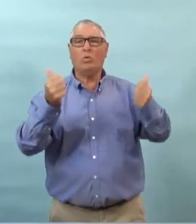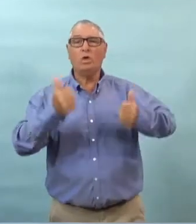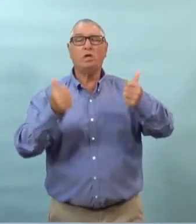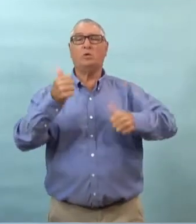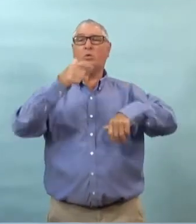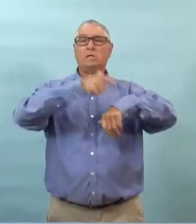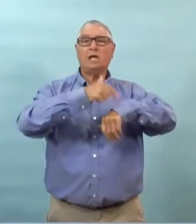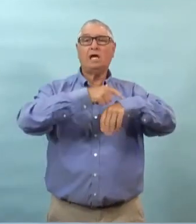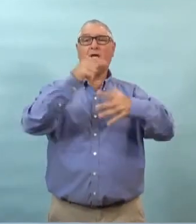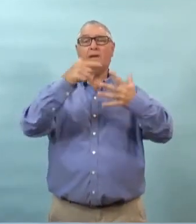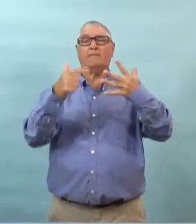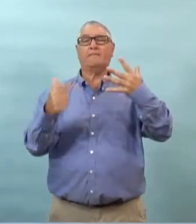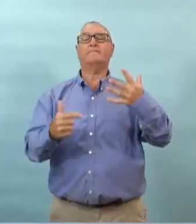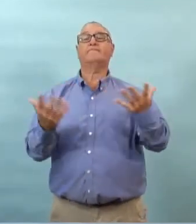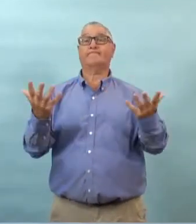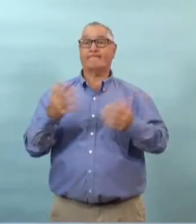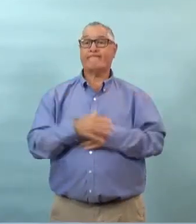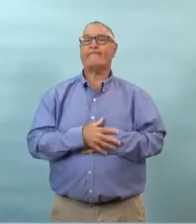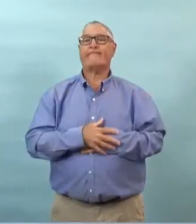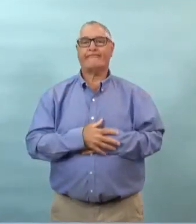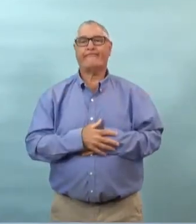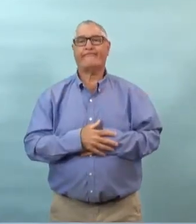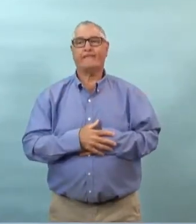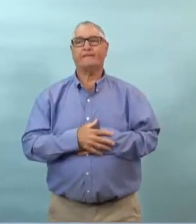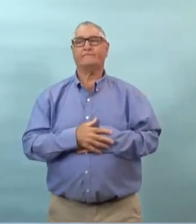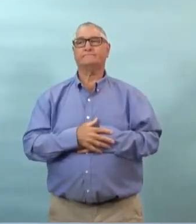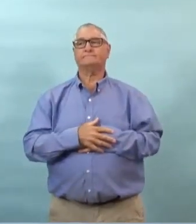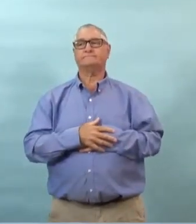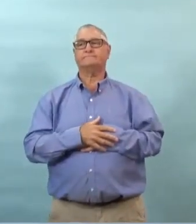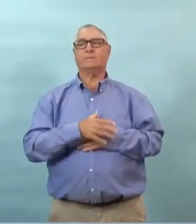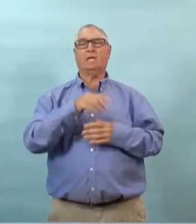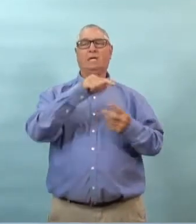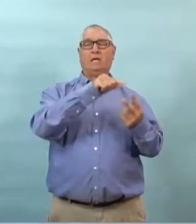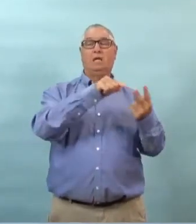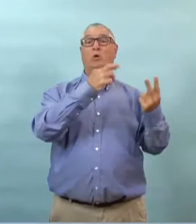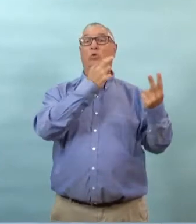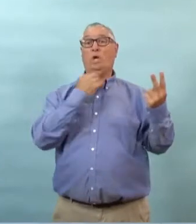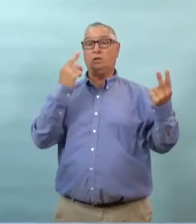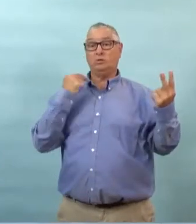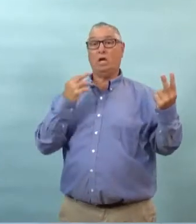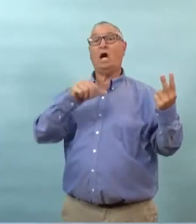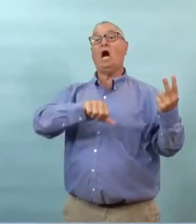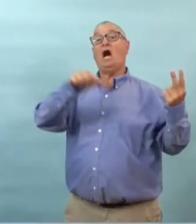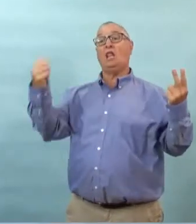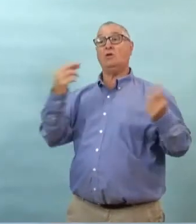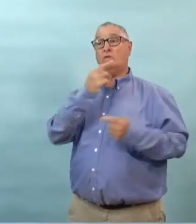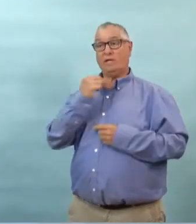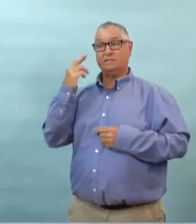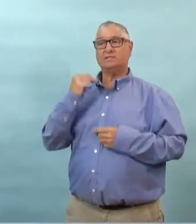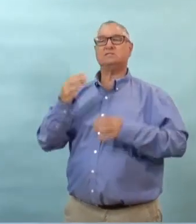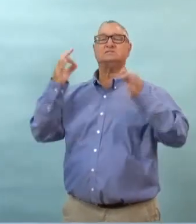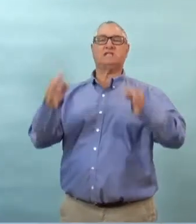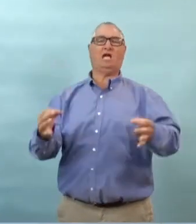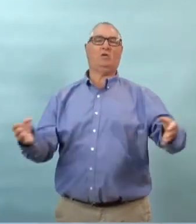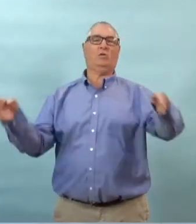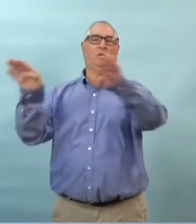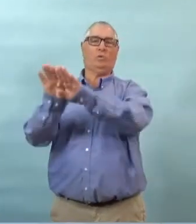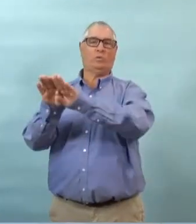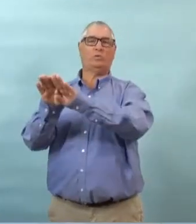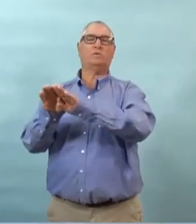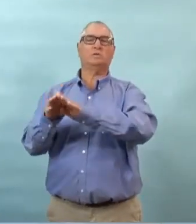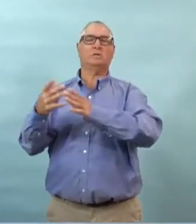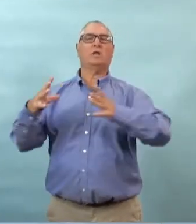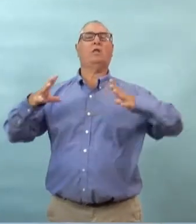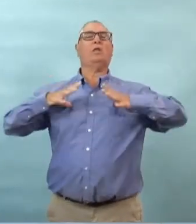et encore une fois ce matin on a appris qu'il y avait des restaurants qui ont décidé de manière prudente à steinbach de